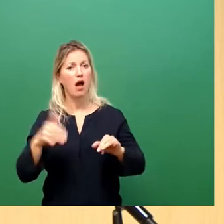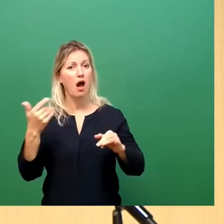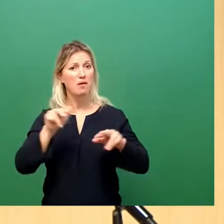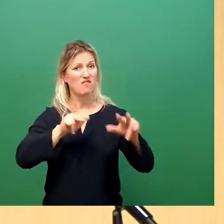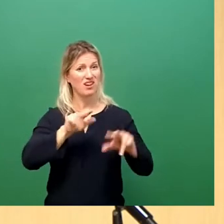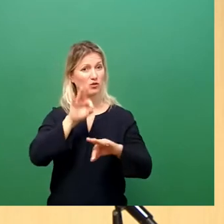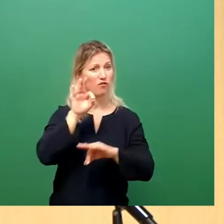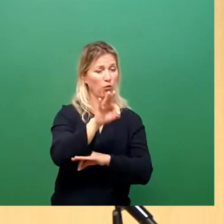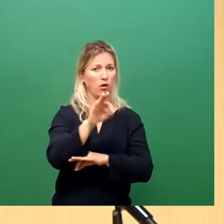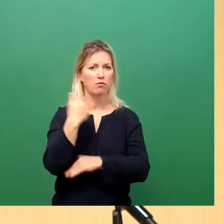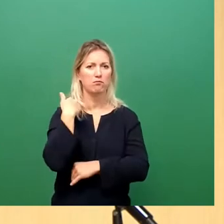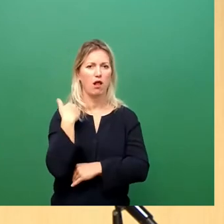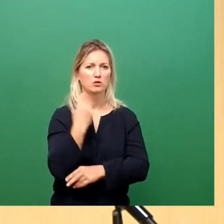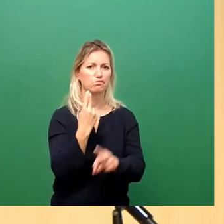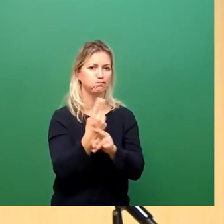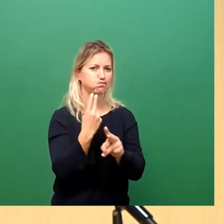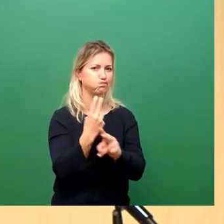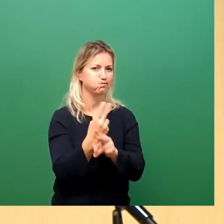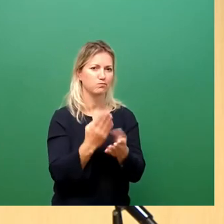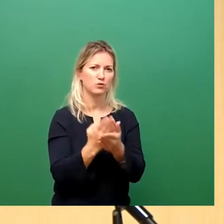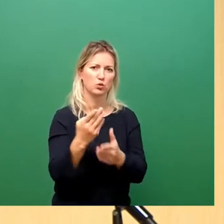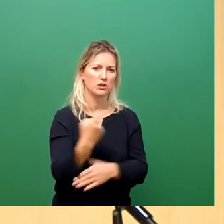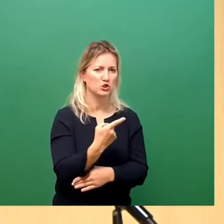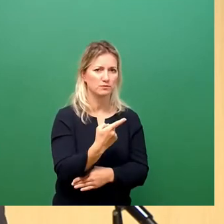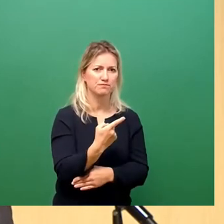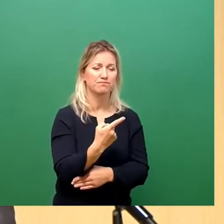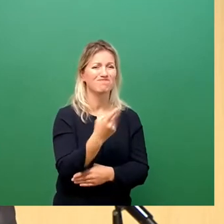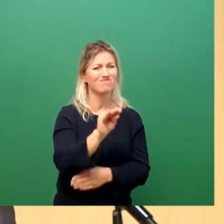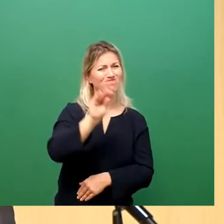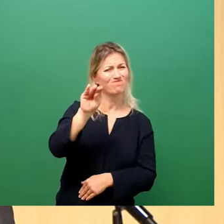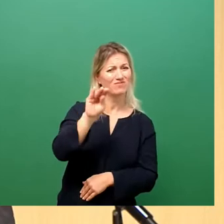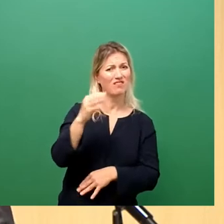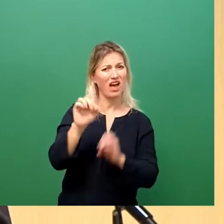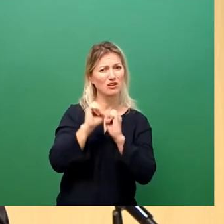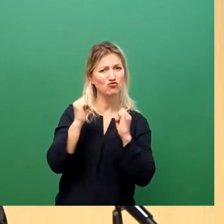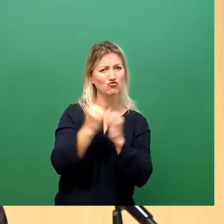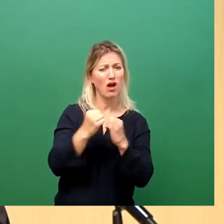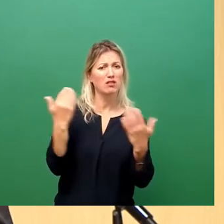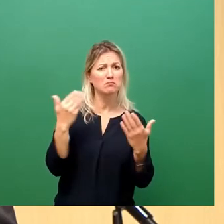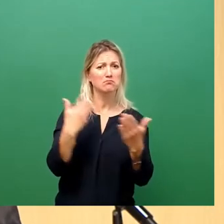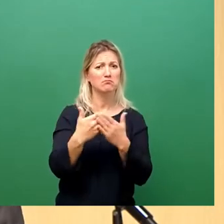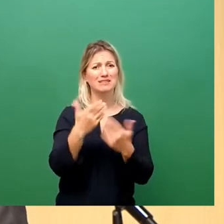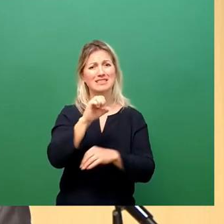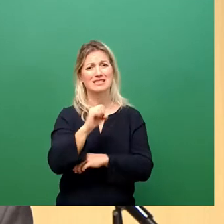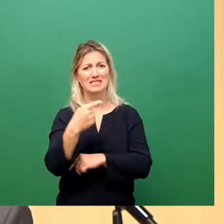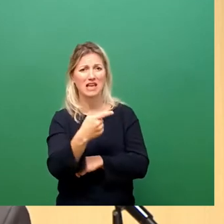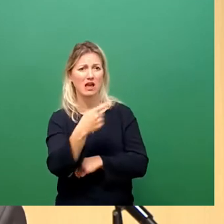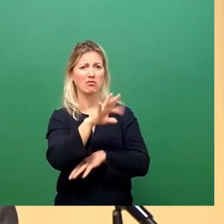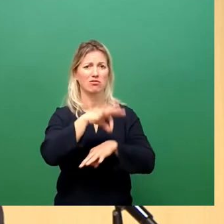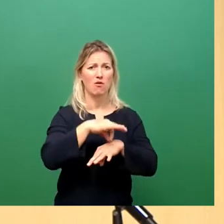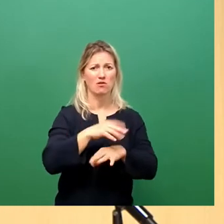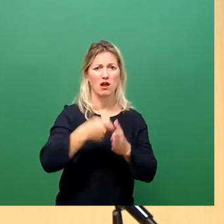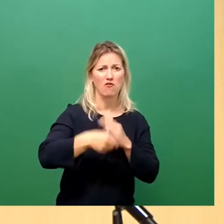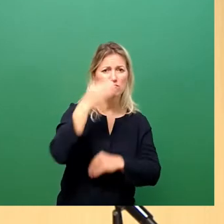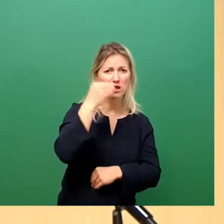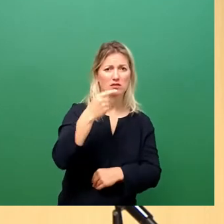weiterhin im vollen Umfang. Alle Appelle an den Freistaat, ob vom SSG, von Frau Dr. Kaufmann, von mir,